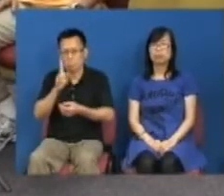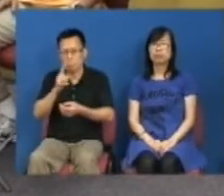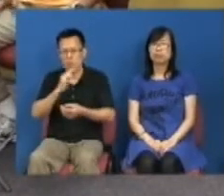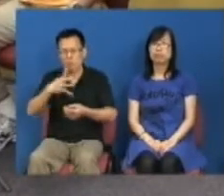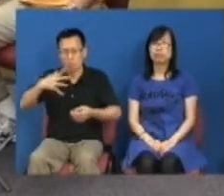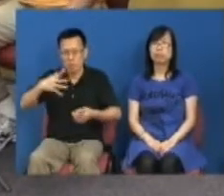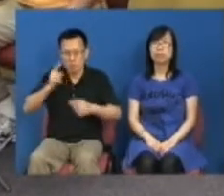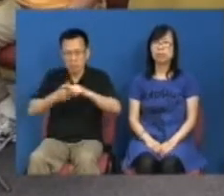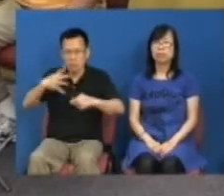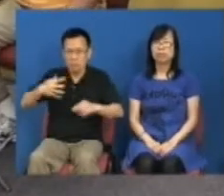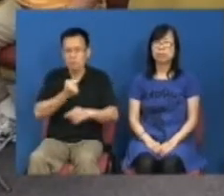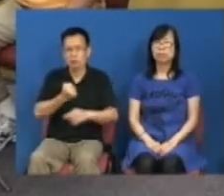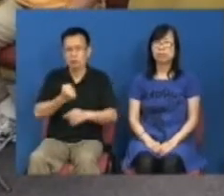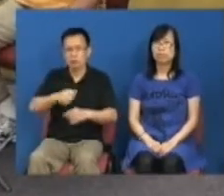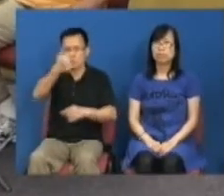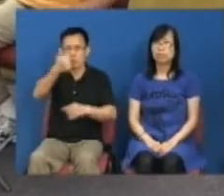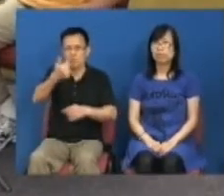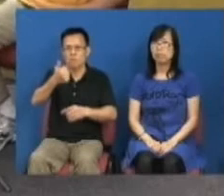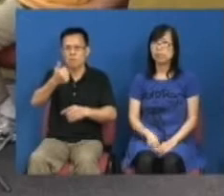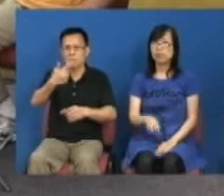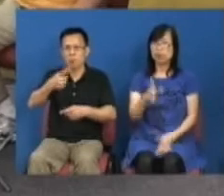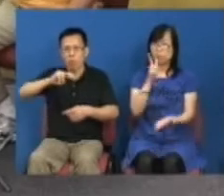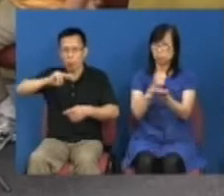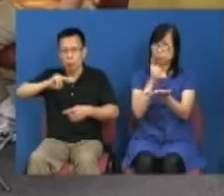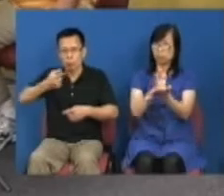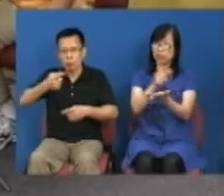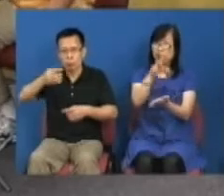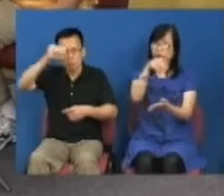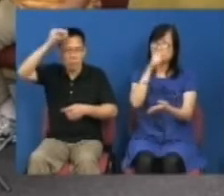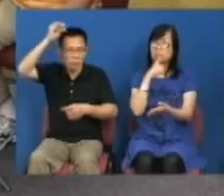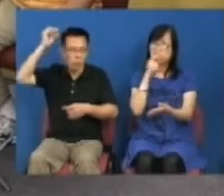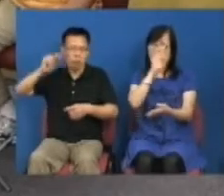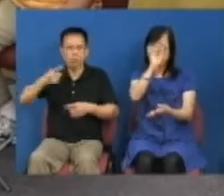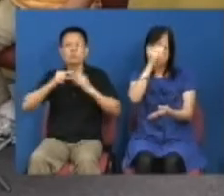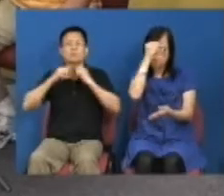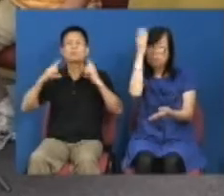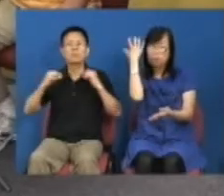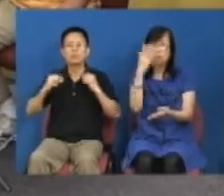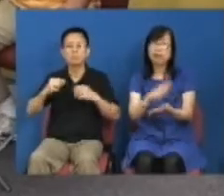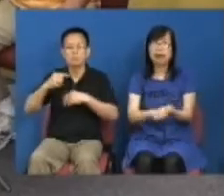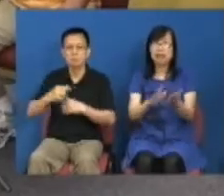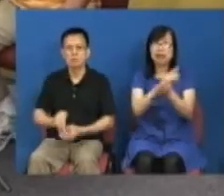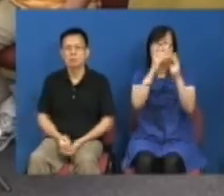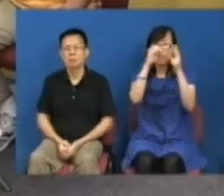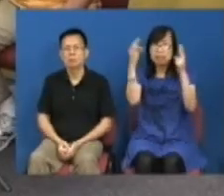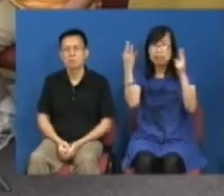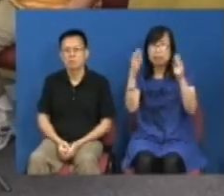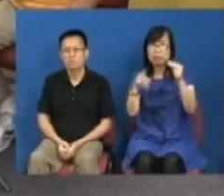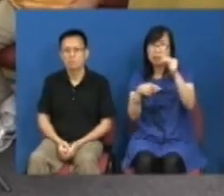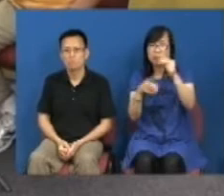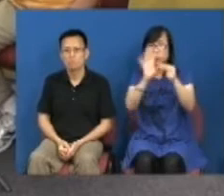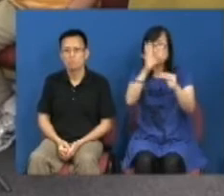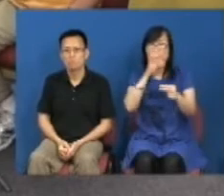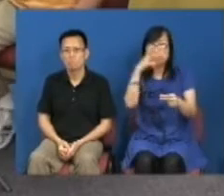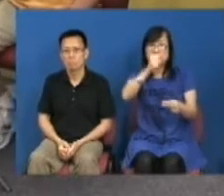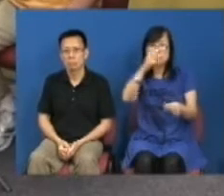到呢除了换了董特首之外这个重要的大家不要忘记在03年7月1日如果不是有50万